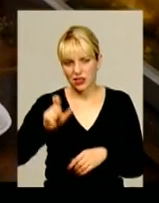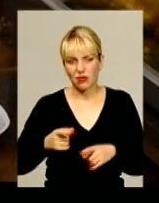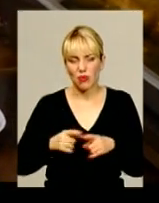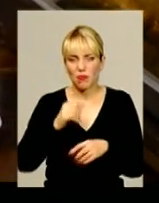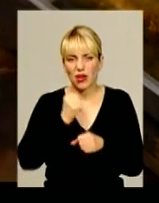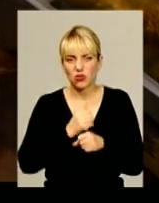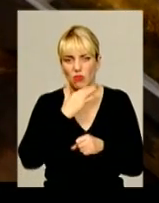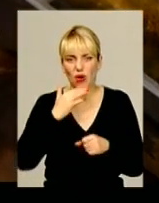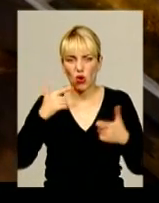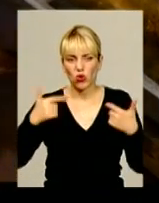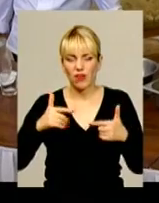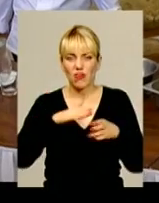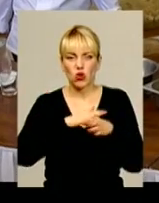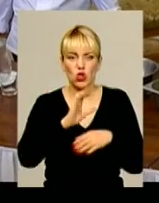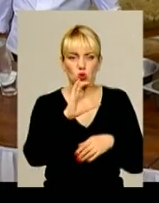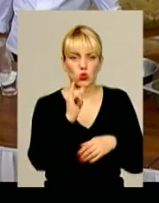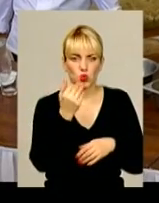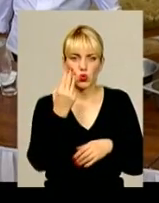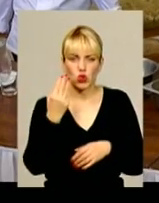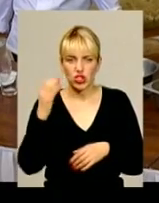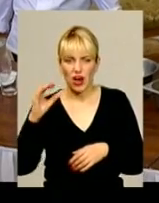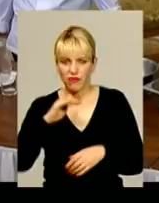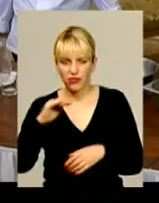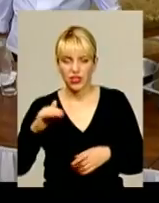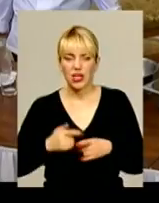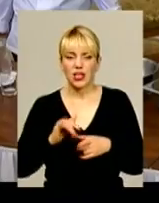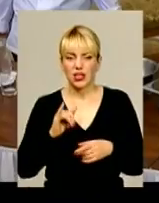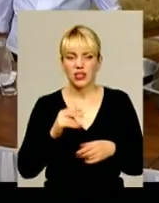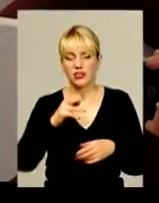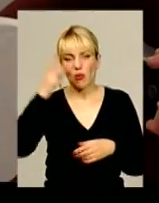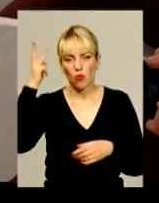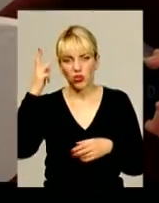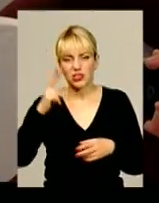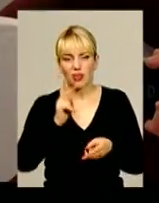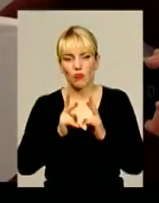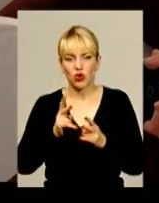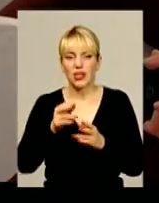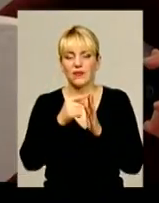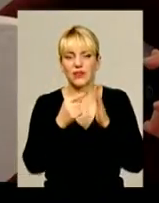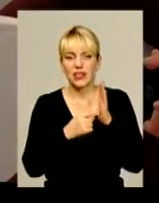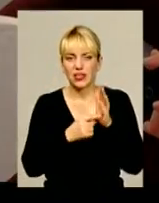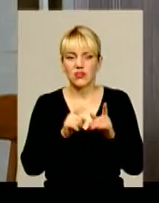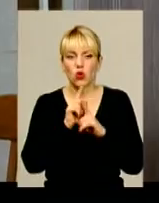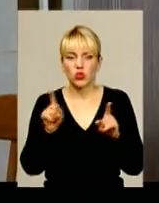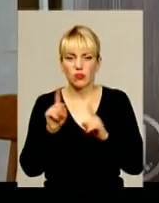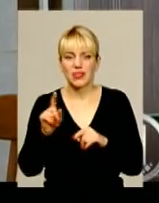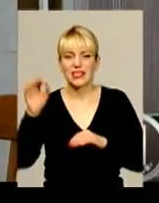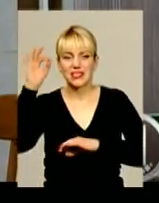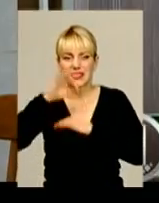готелях виконавчим сушефом та інструктором з кулінарного мистецтва. Із подільськими кухарями ділився особливостями східної кухні.